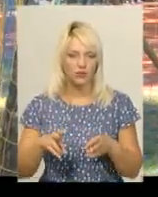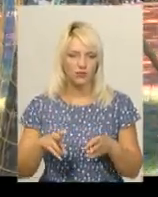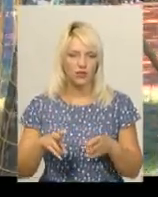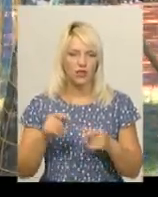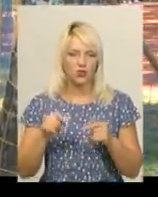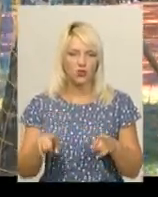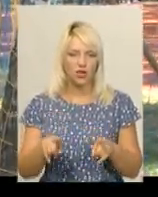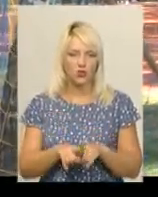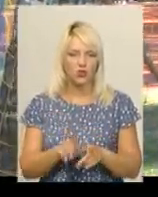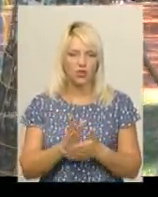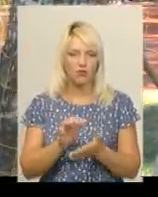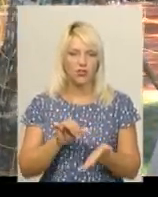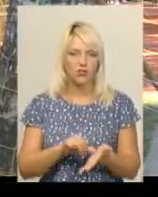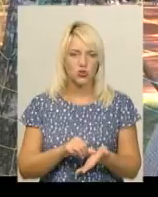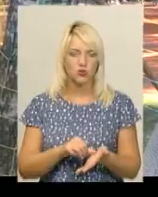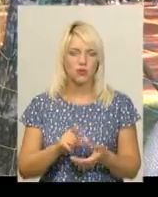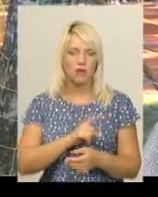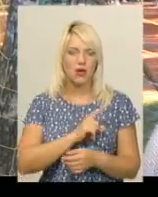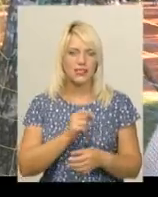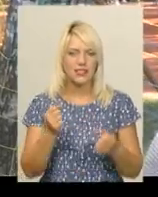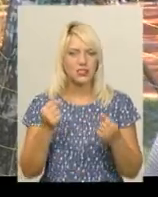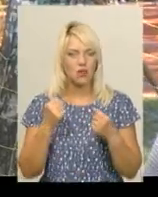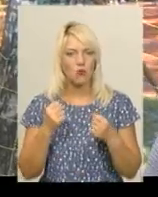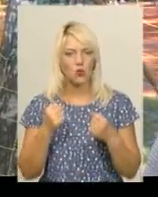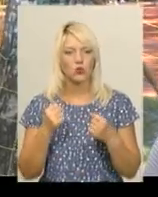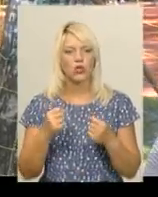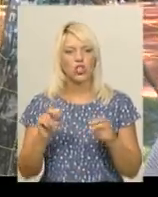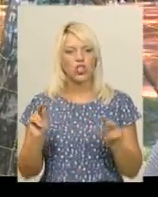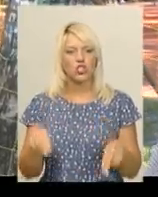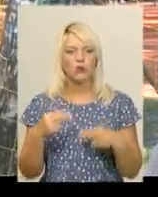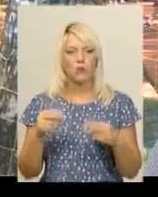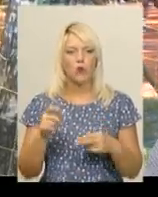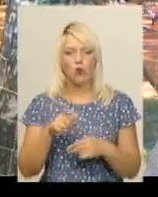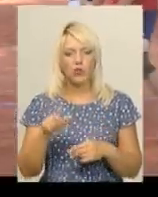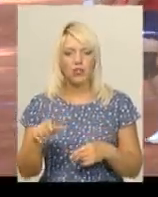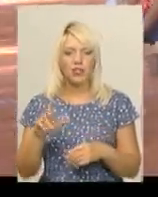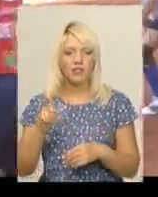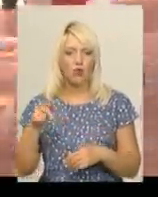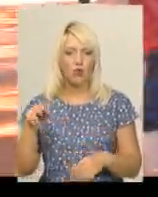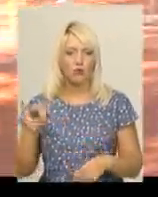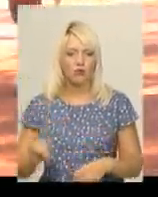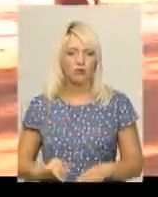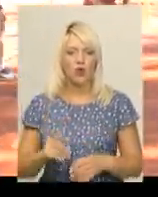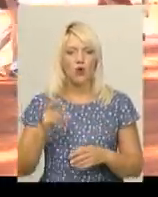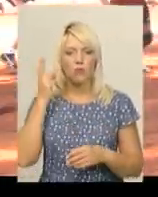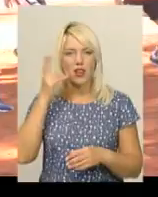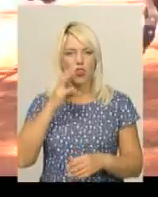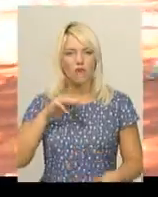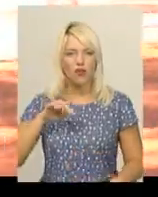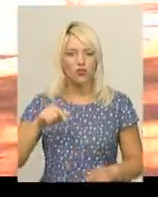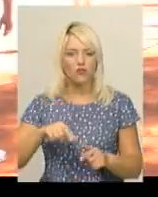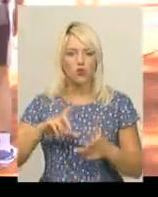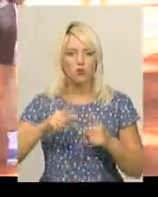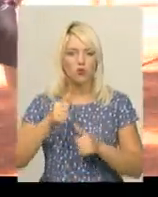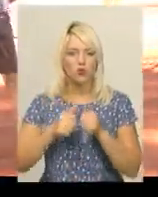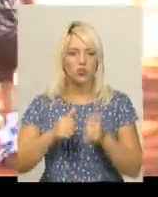Тут також є присутні майстри спорту, чемпіони Європи». У Хмельницькому новаторі в цьому турнірі